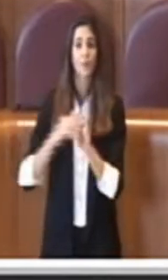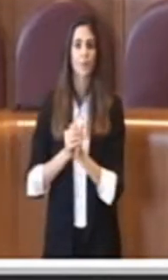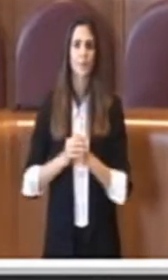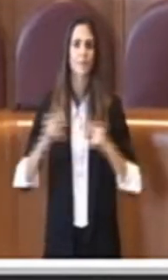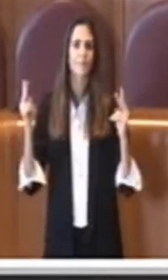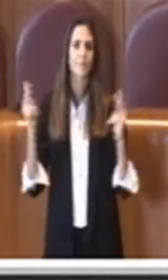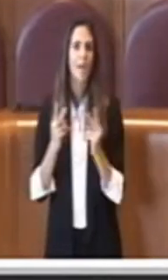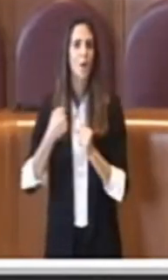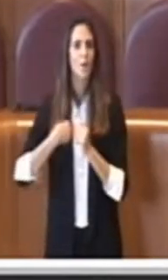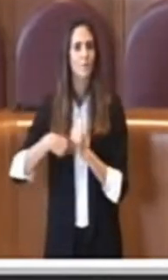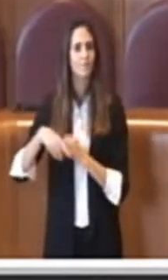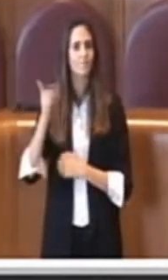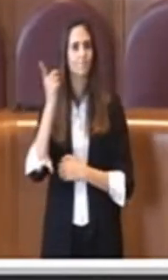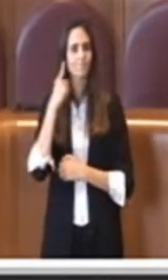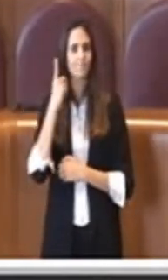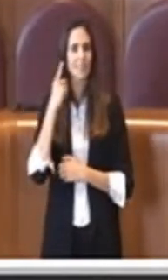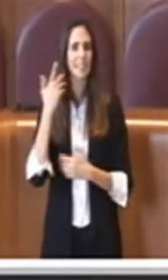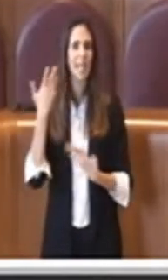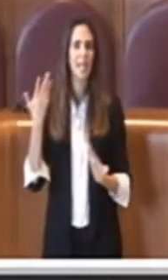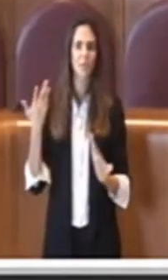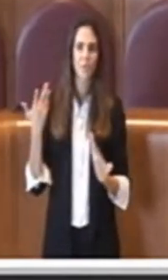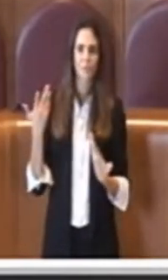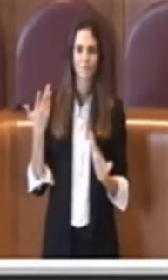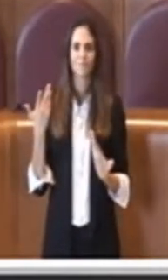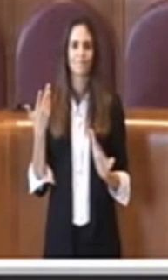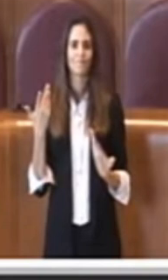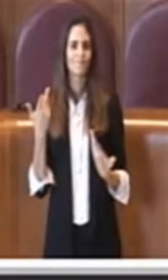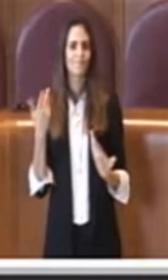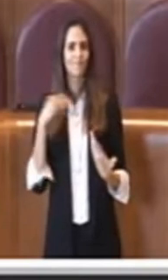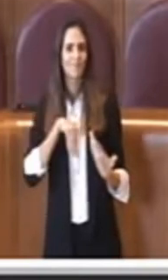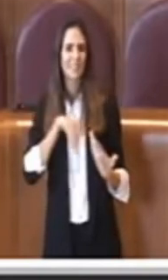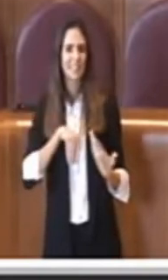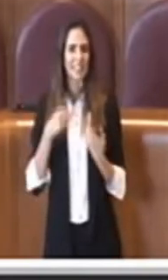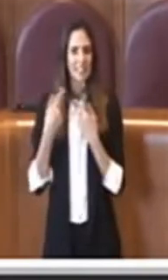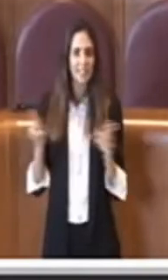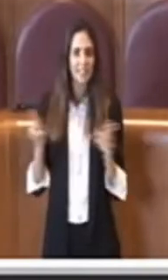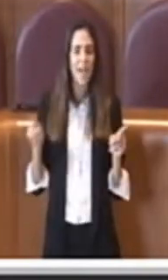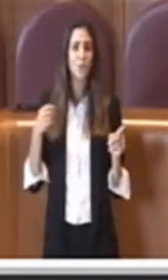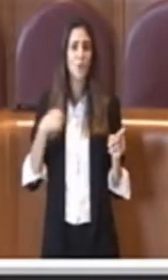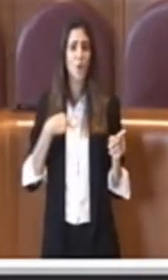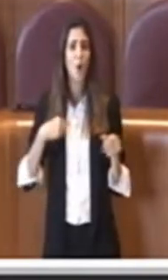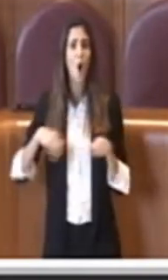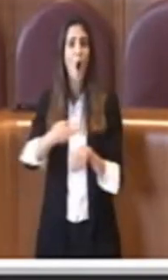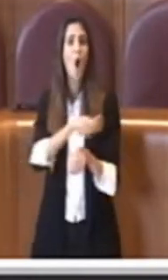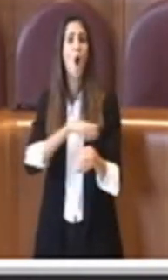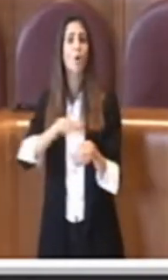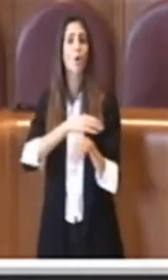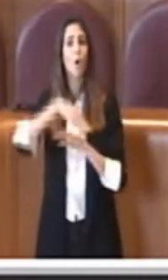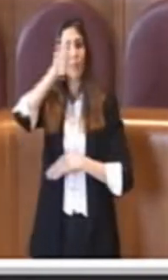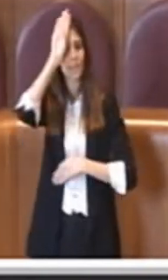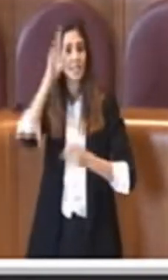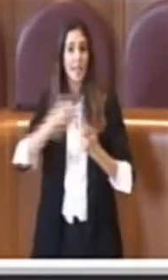sentito differentemente dai miei colleghi, insomma io però, nonostante poi non sia commissario di ambiente, insomma,